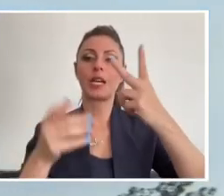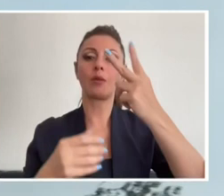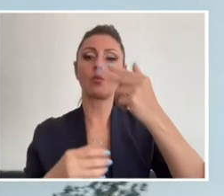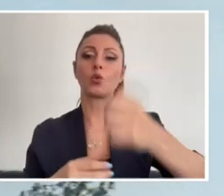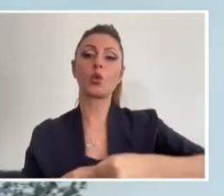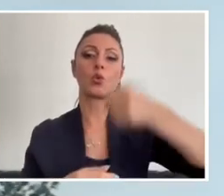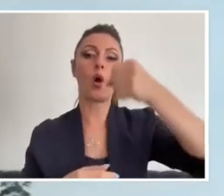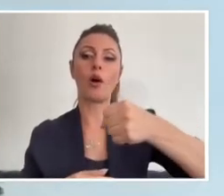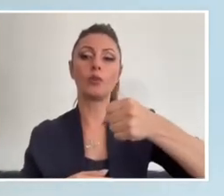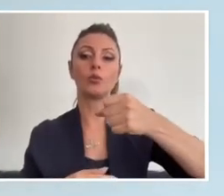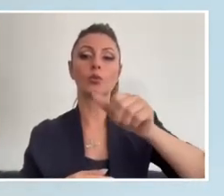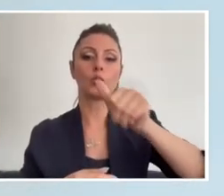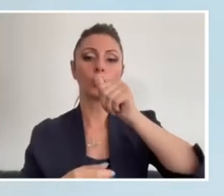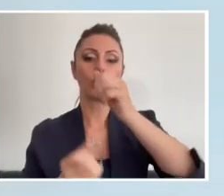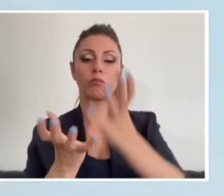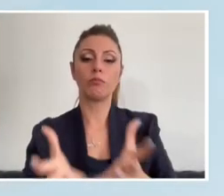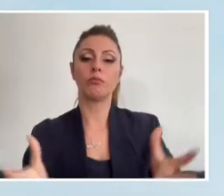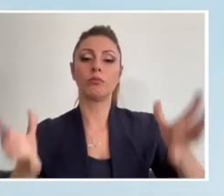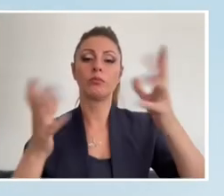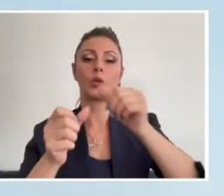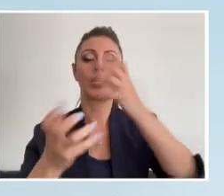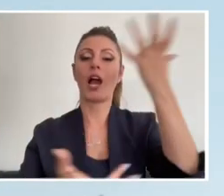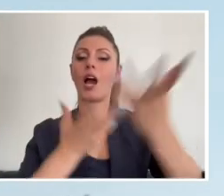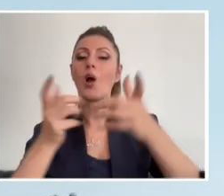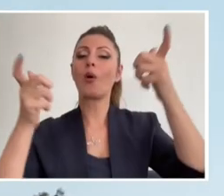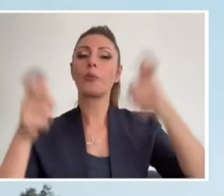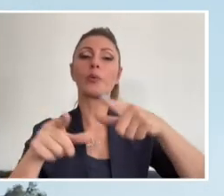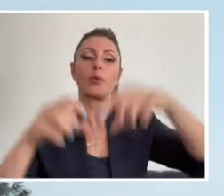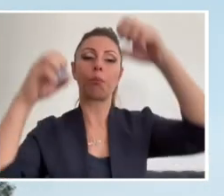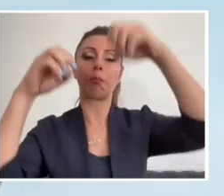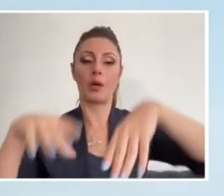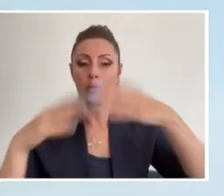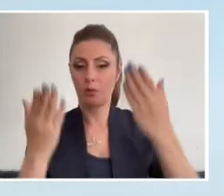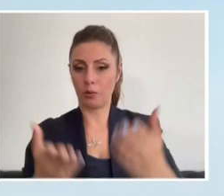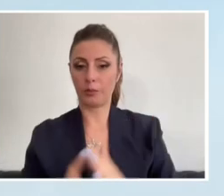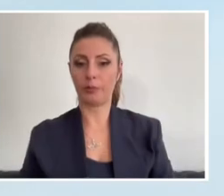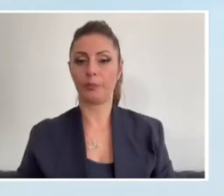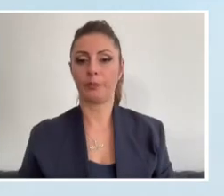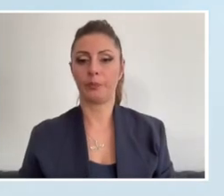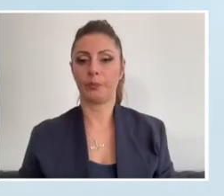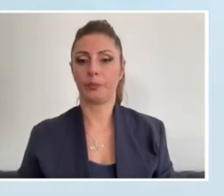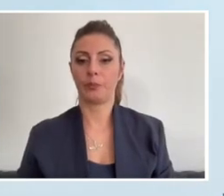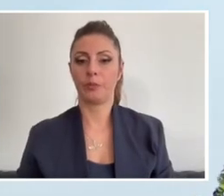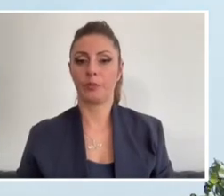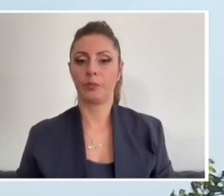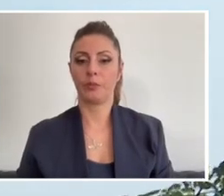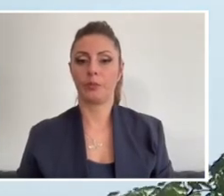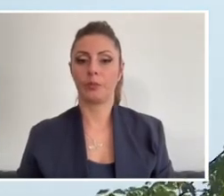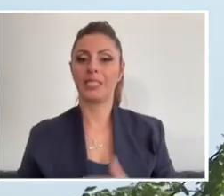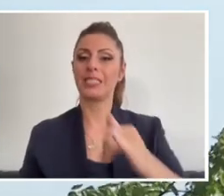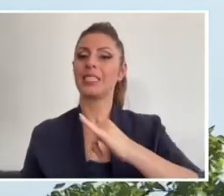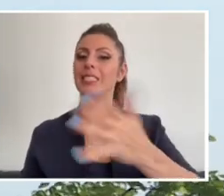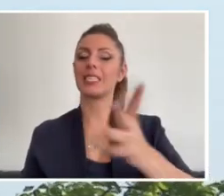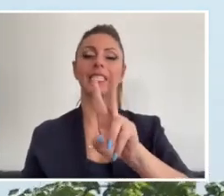alevlere bırakıyorlar. Şimdi de müdahalede bulunacaklar. Bakın, yaklaşık aramızda 25